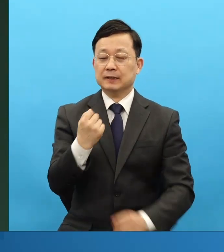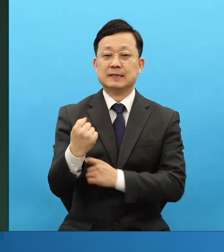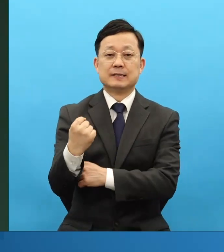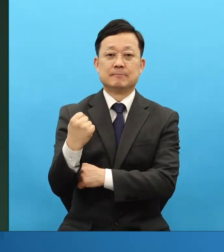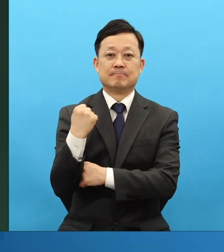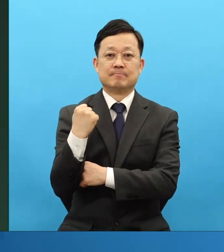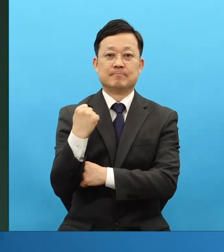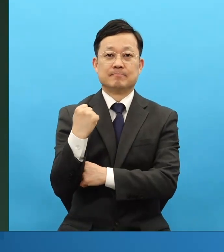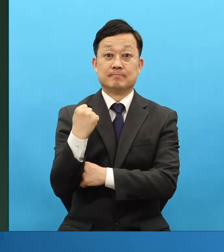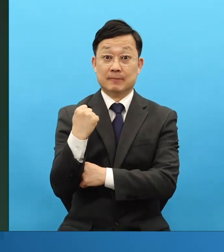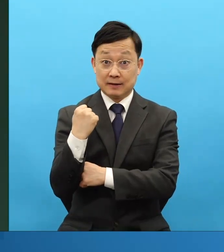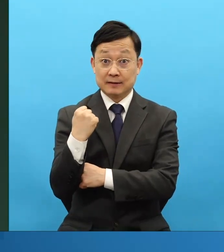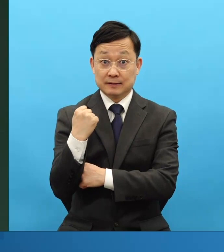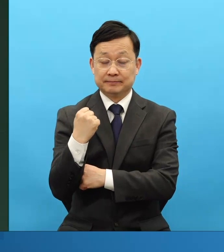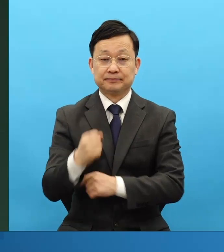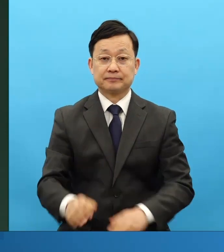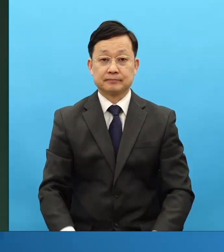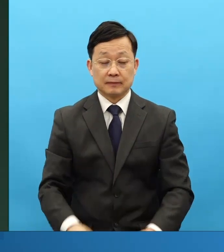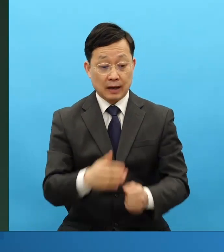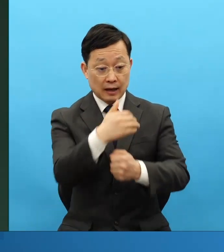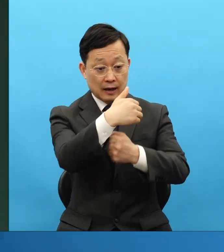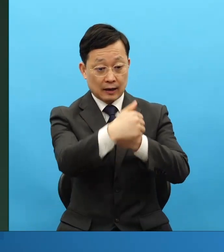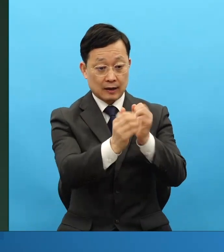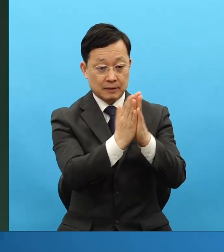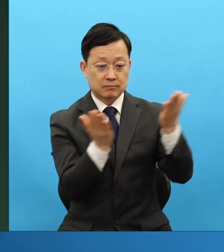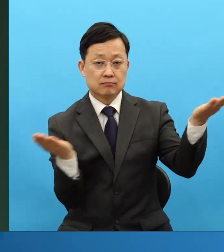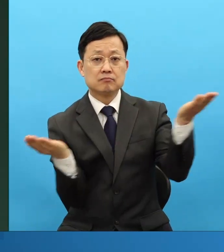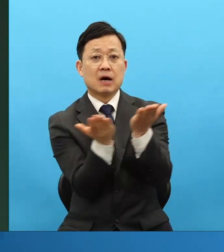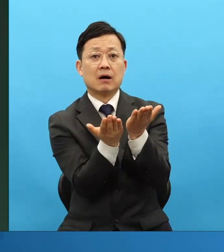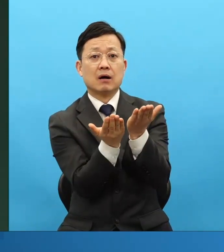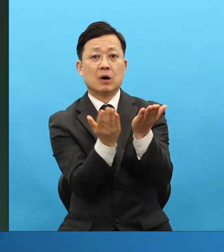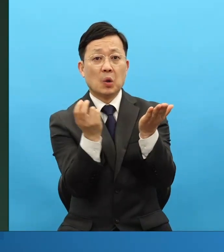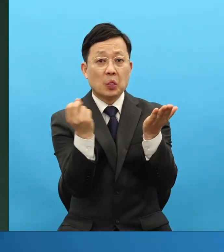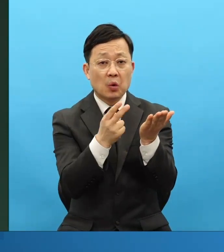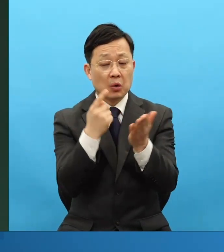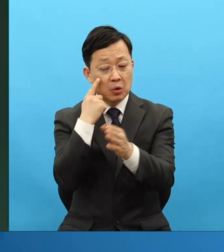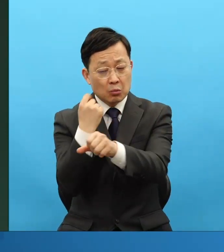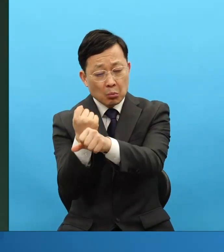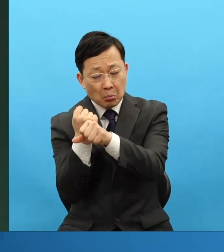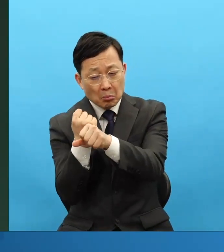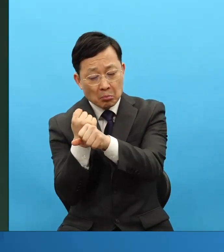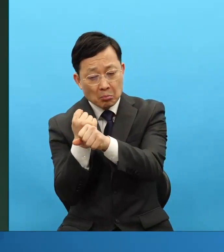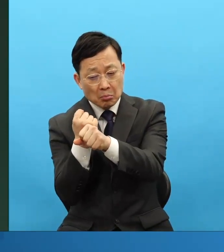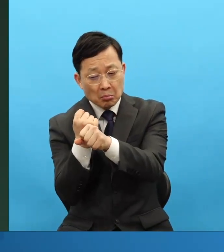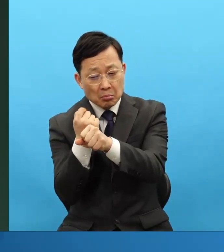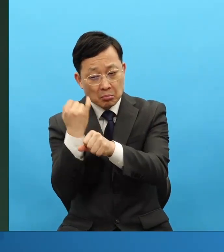지금 제가 얘기한 것은 성경적인 근거도 있고 과학적으로 증거됐습니다.